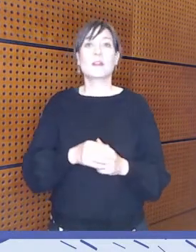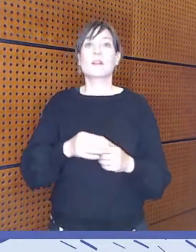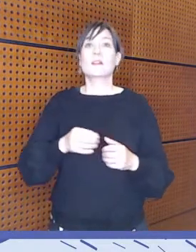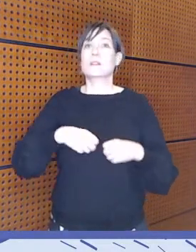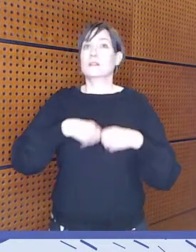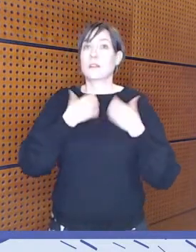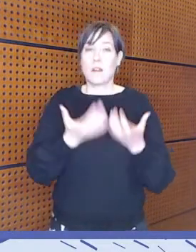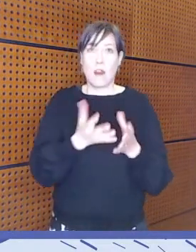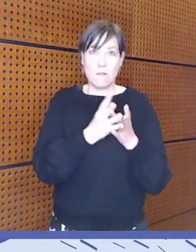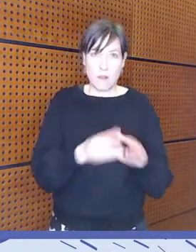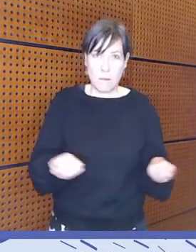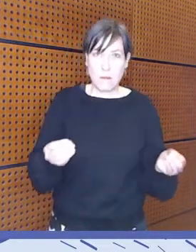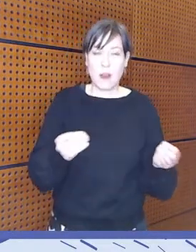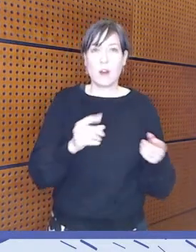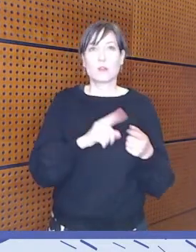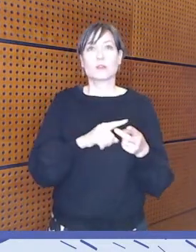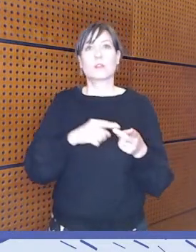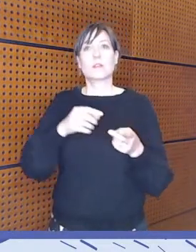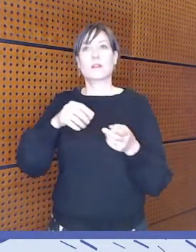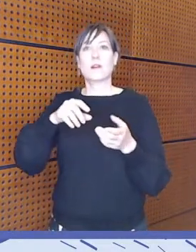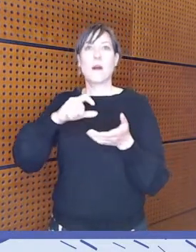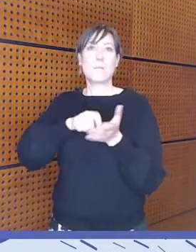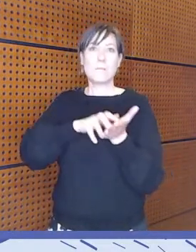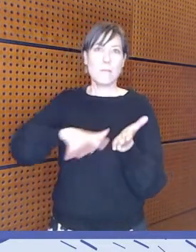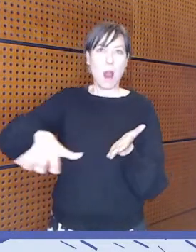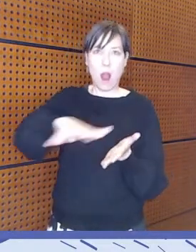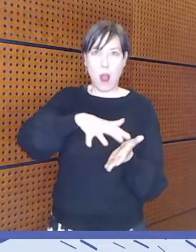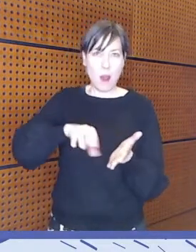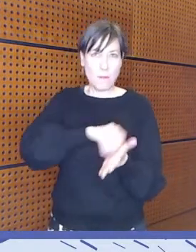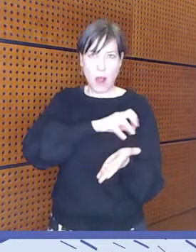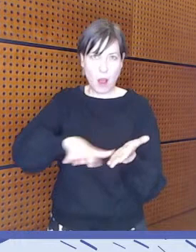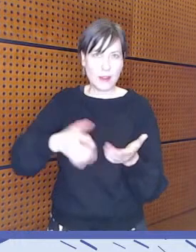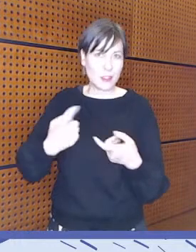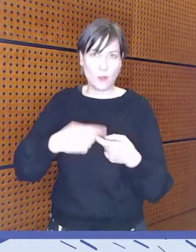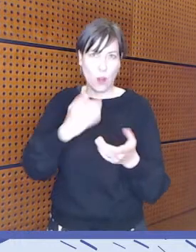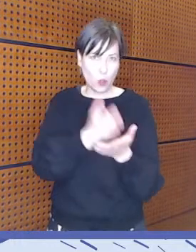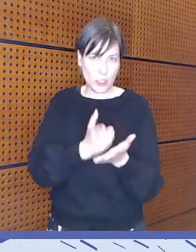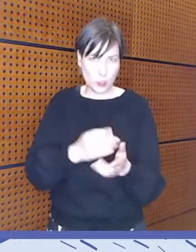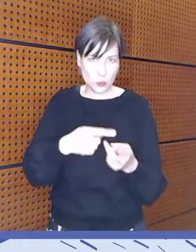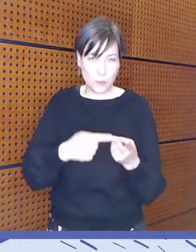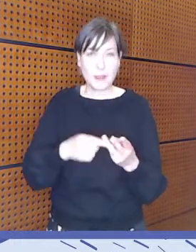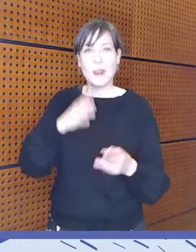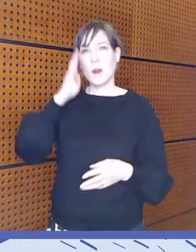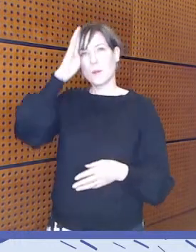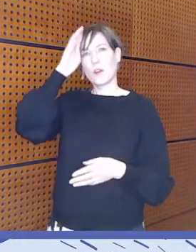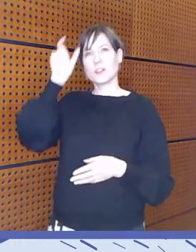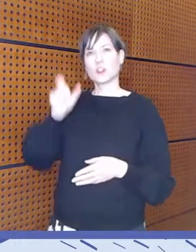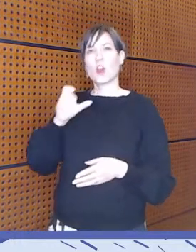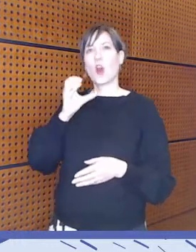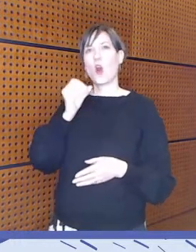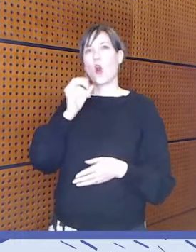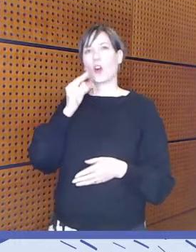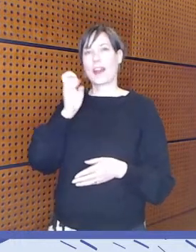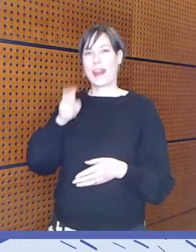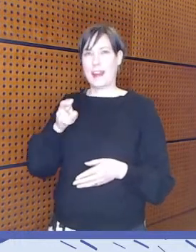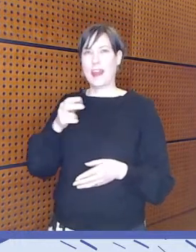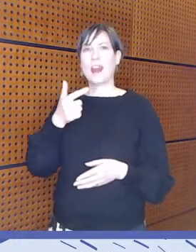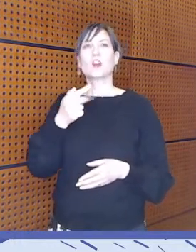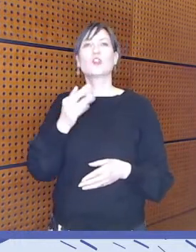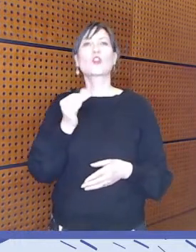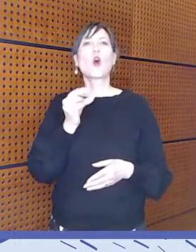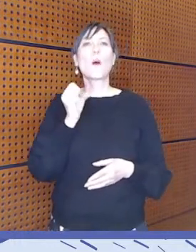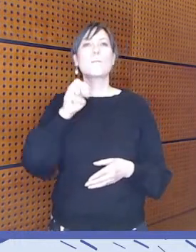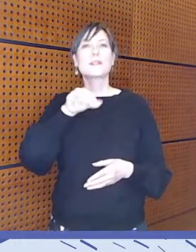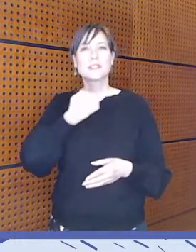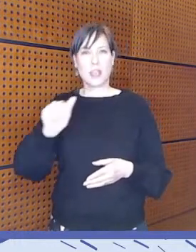maa-oikeuksiin. Professori Mattias Oren Tromsan yliopistosta on